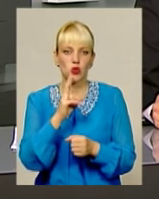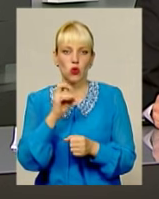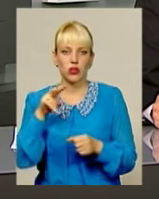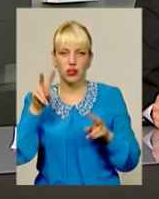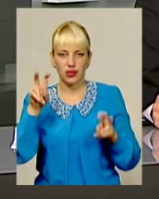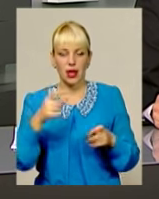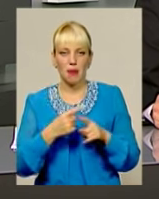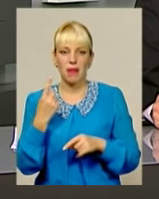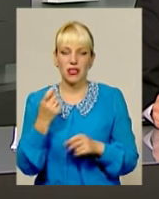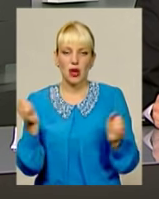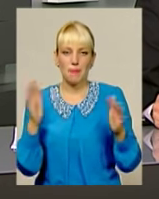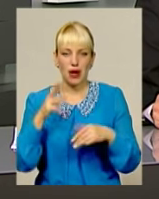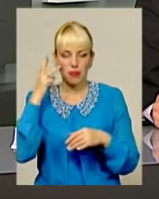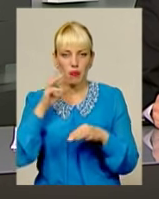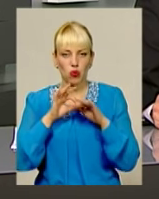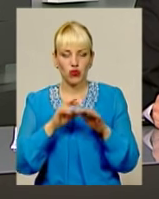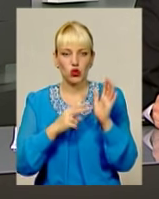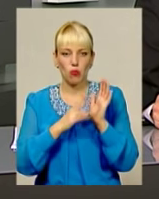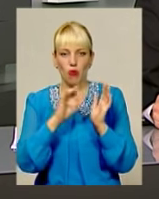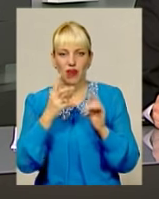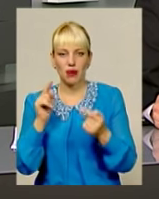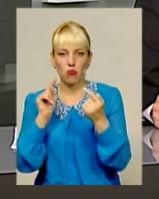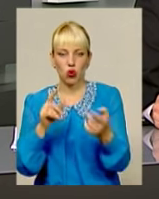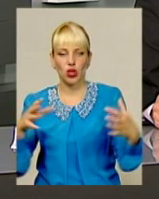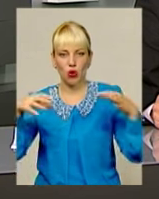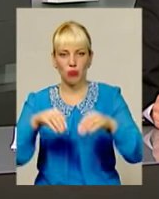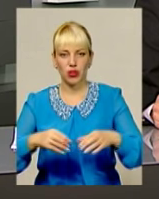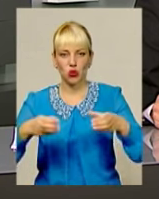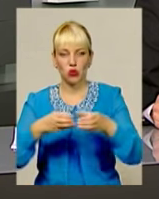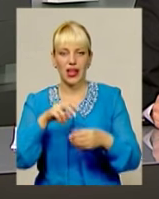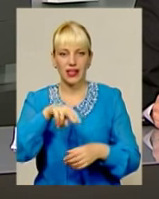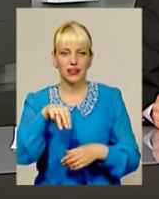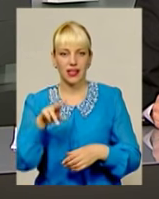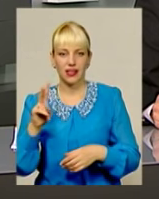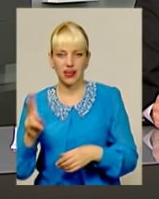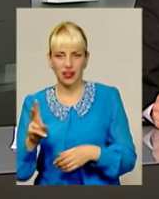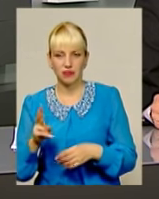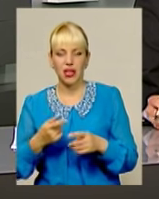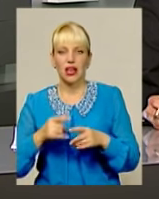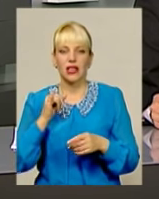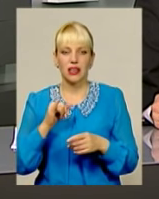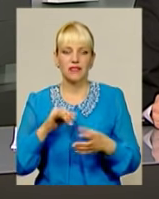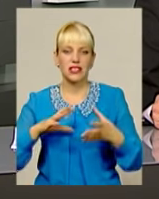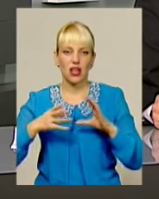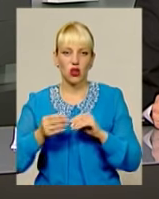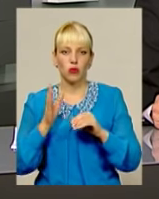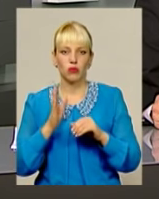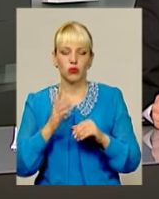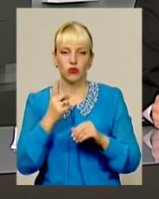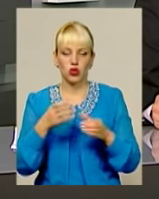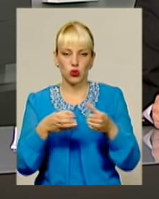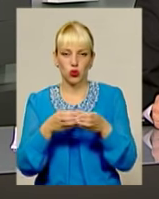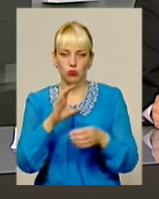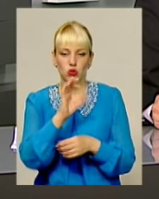Перший матч хмельничани проведуть 7 вересня проти об'єднаної команди ЛТК-НБФ-НПУ. Загалом в одній групі із